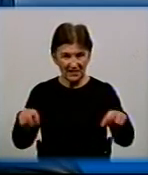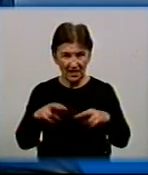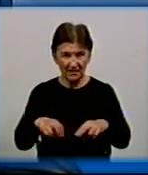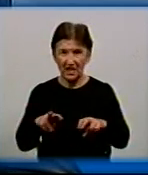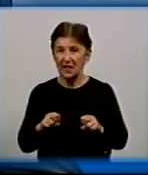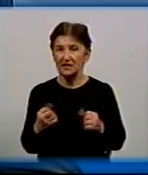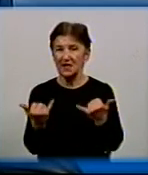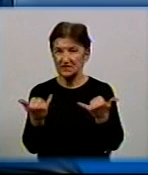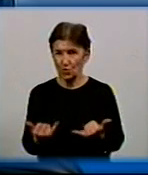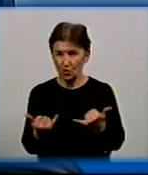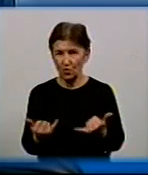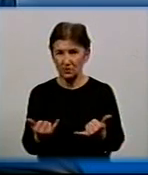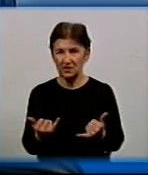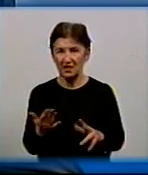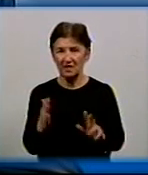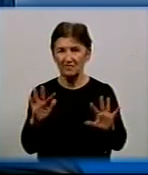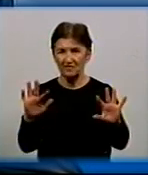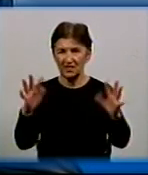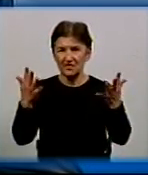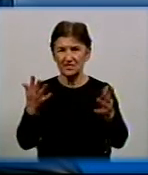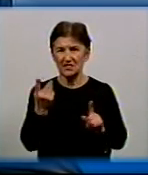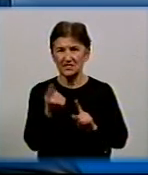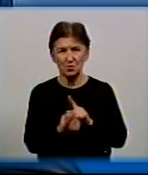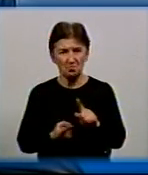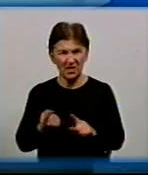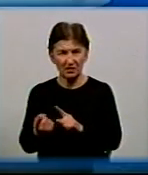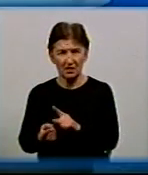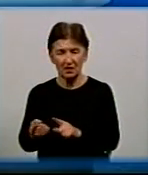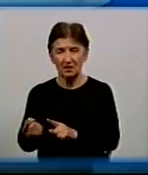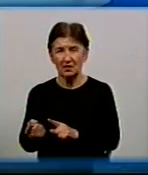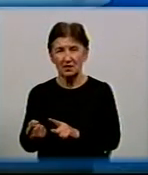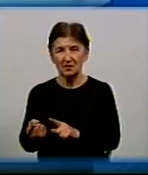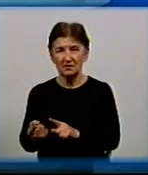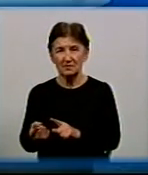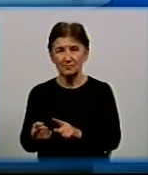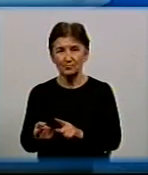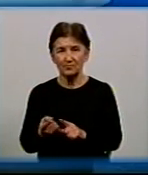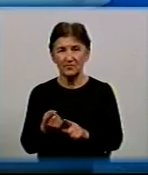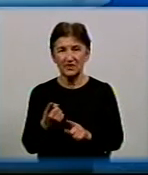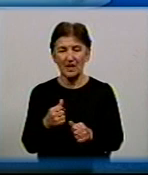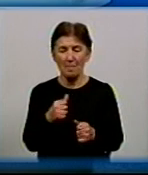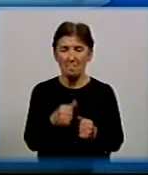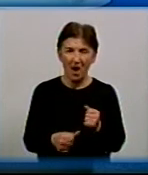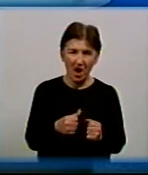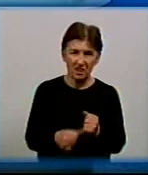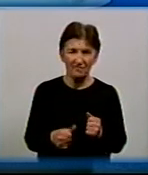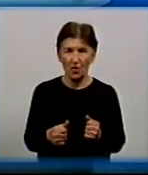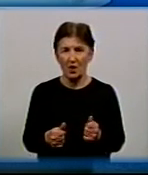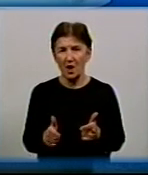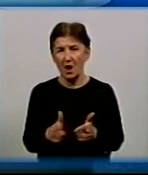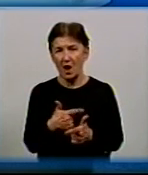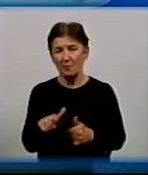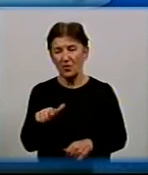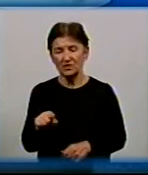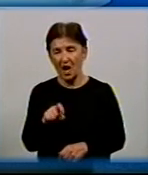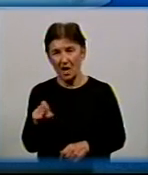сьогодні в разі змін, як ви кажете, на паливо або в разі змін на ціну